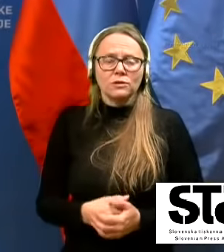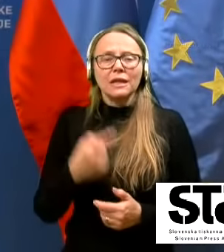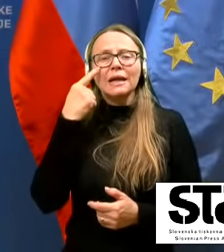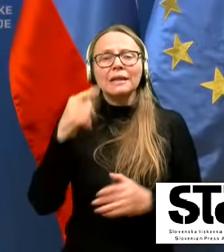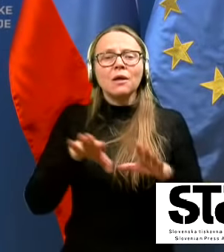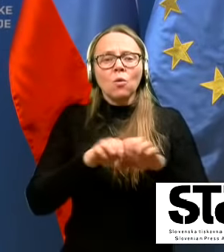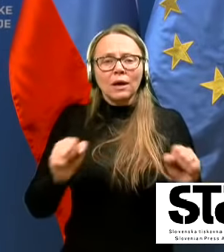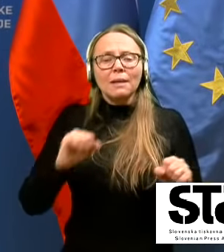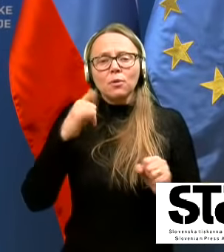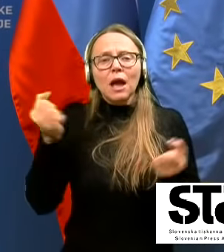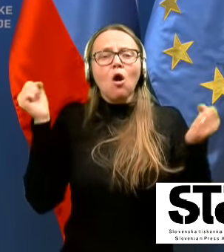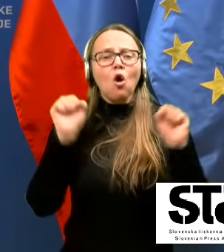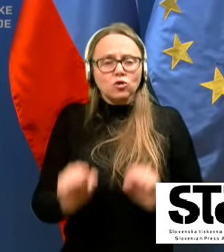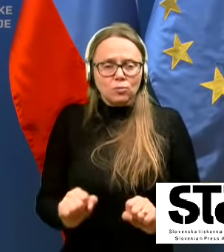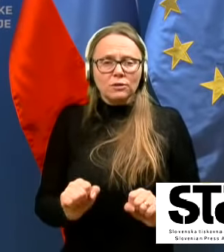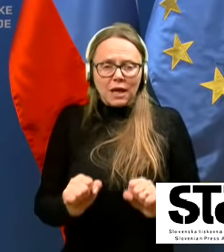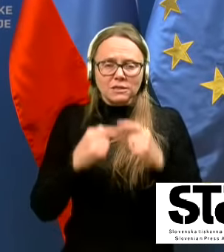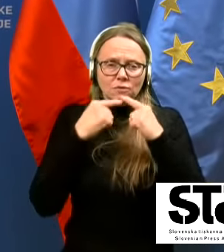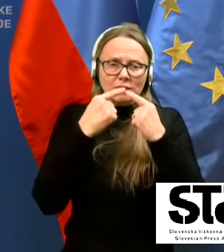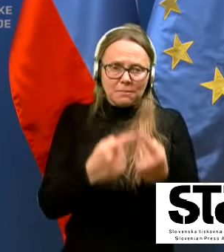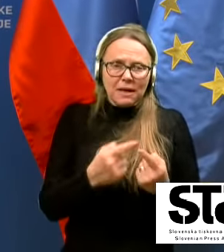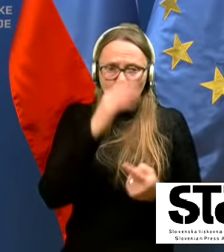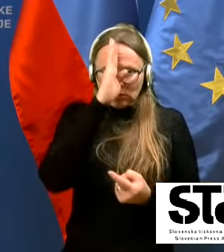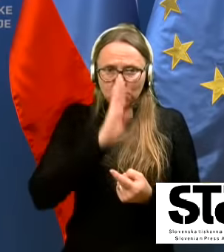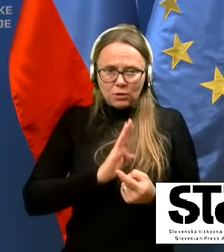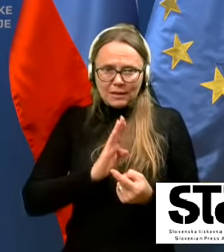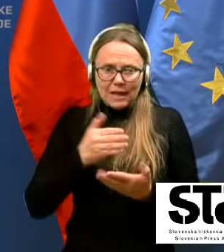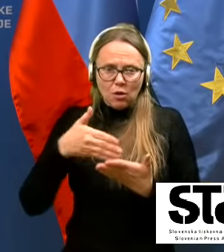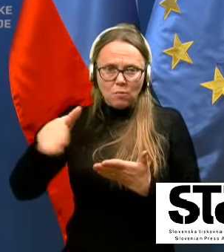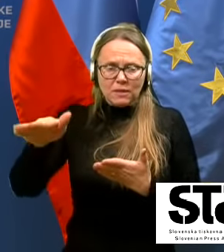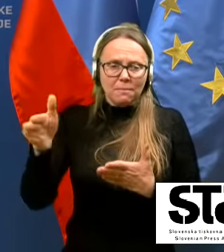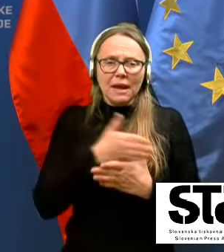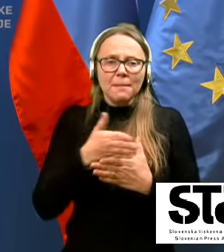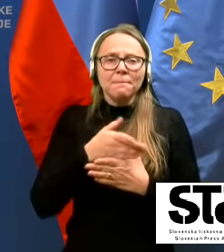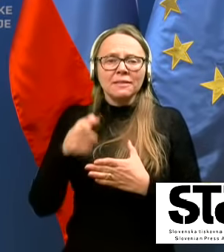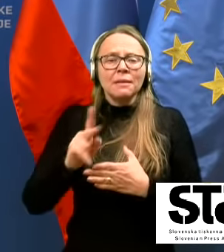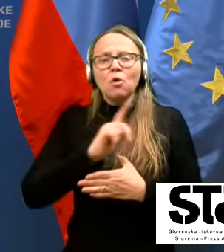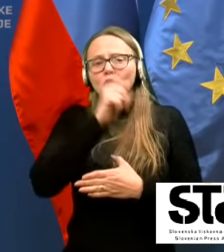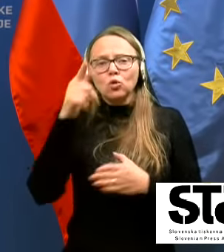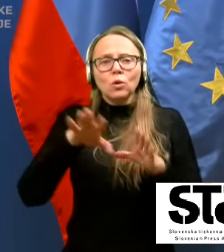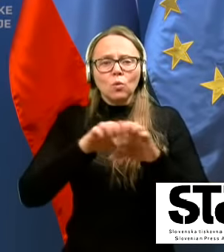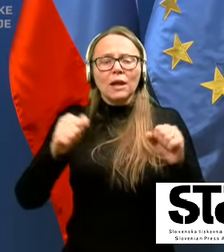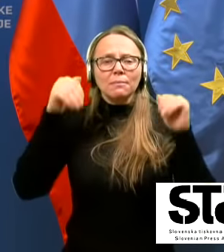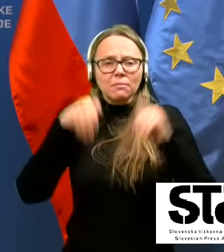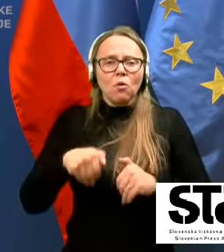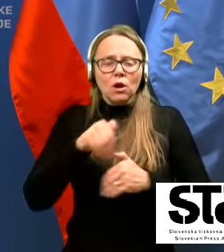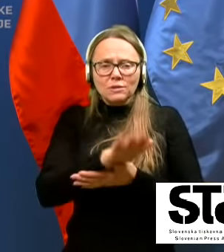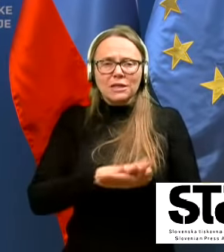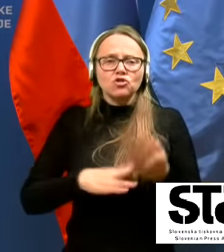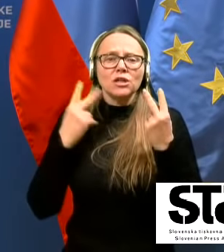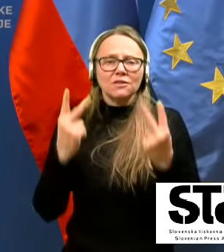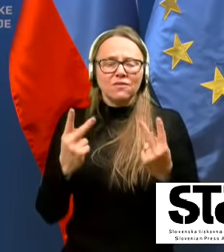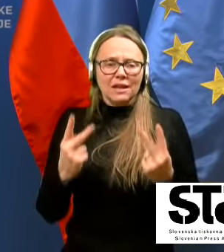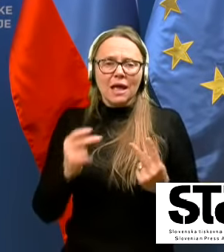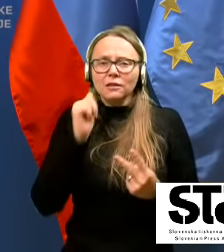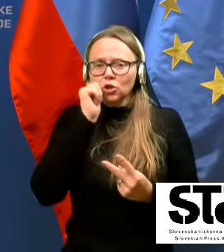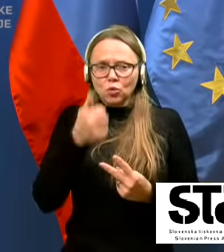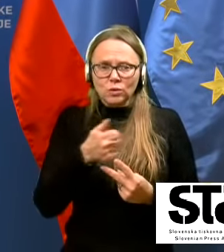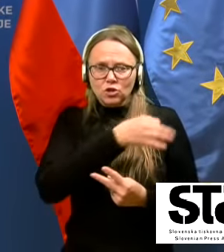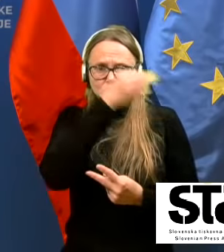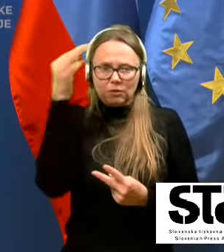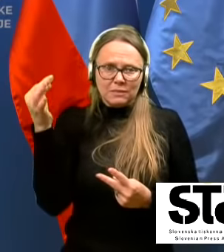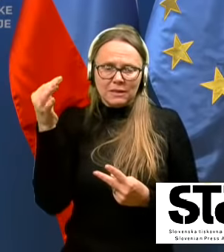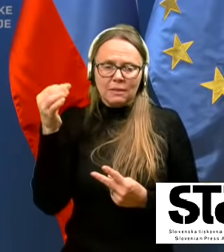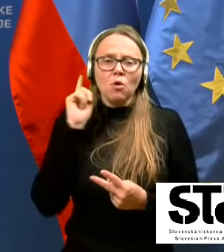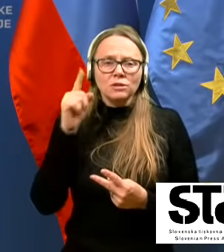ukrepov, ja, za gospodarstvo sem omenil za ponedelkom. Med tem, ko ostali ukrepi morajo pričeti veljat z jutrišnjim